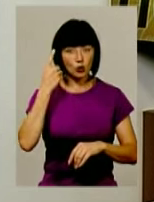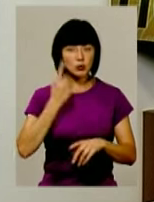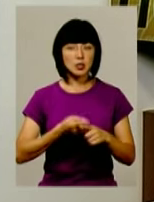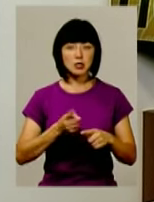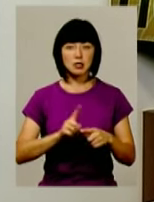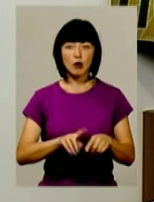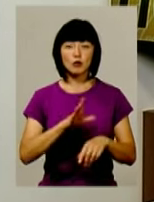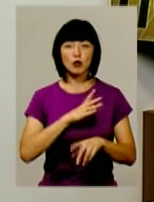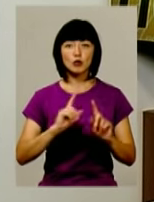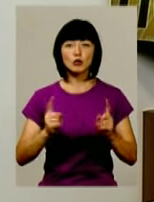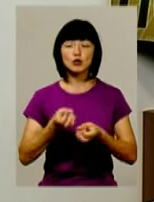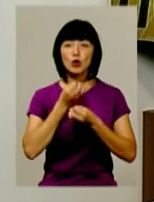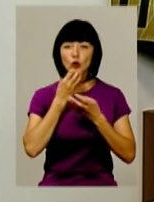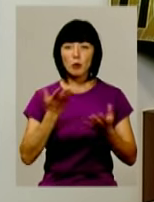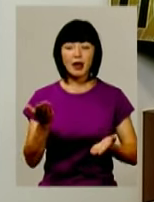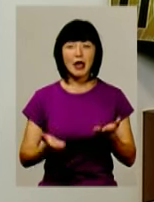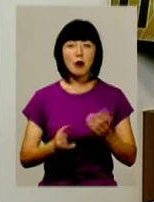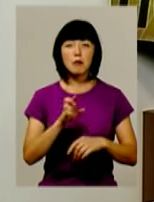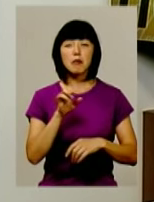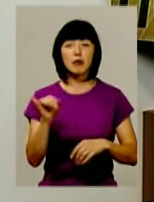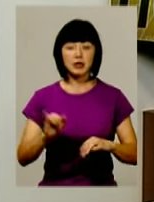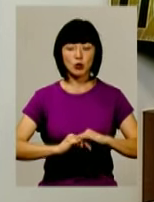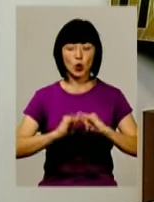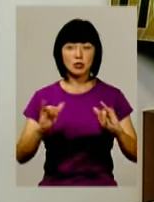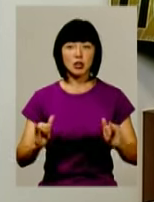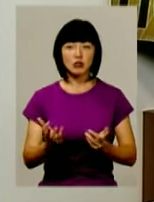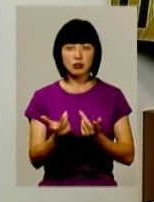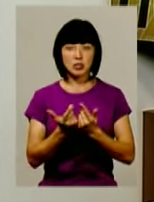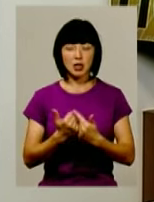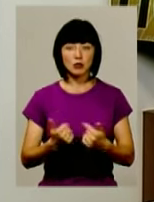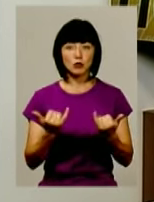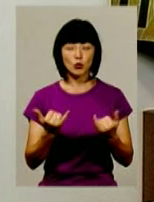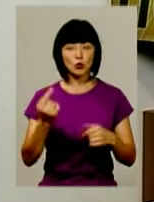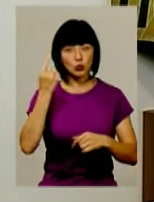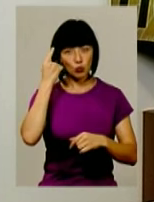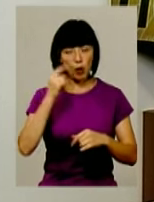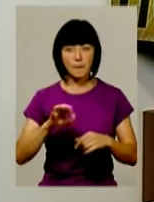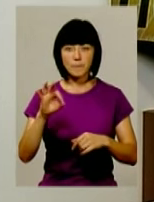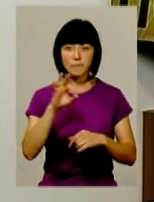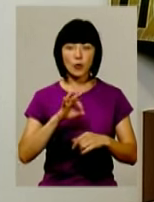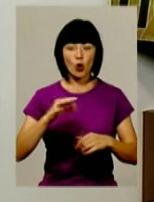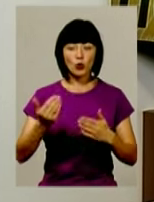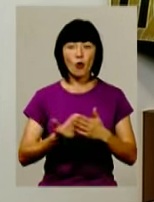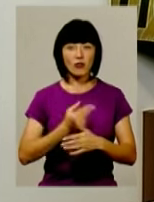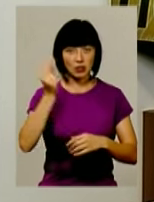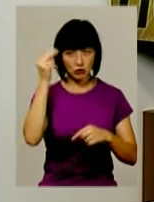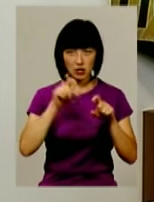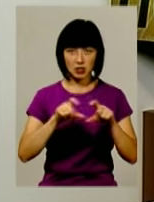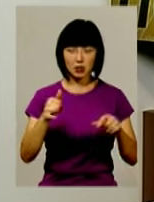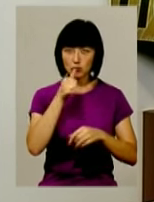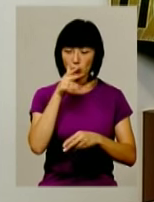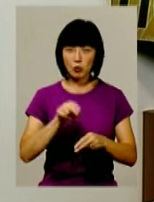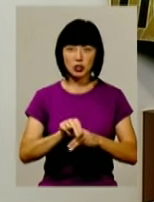дуже добре, якби так суттєво зросла чисельність, щоб ми на сьогодні думали про побудову нових навчальних закладів, бо ми не спроможні